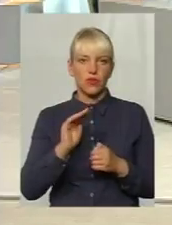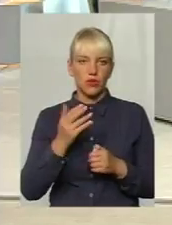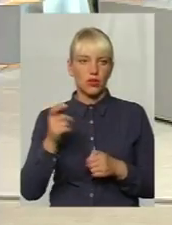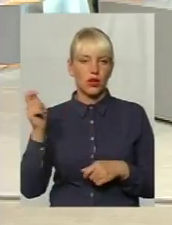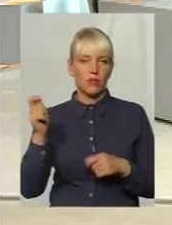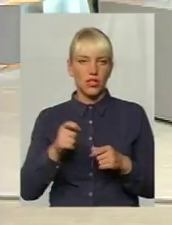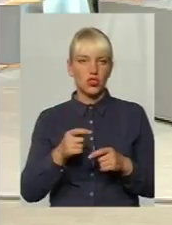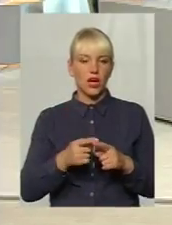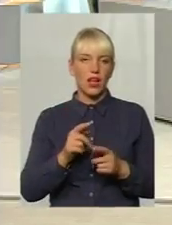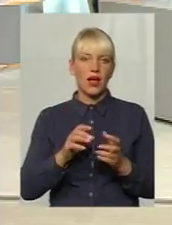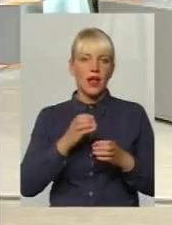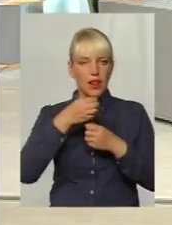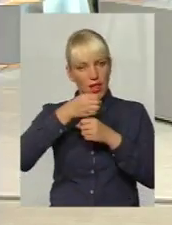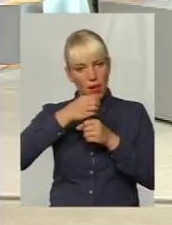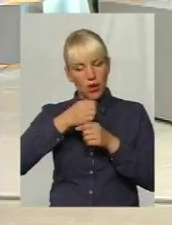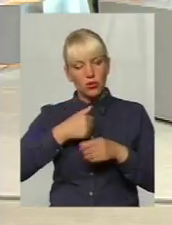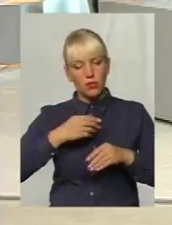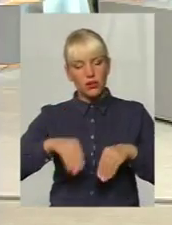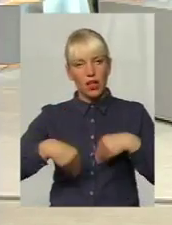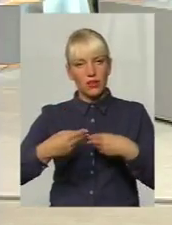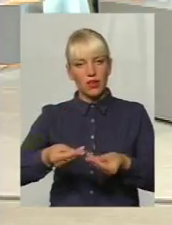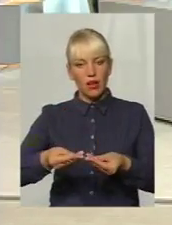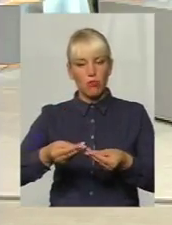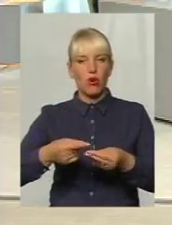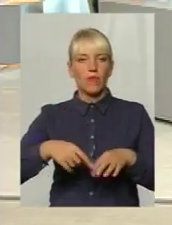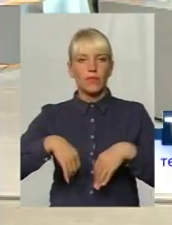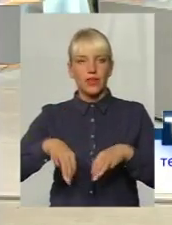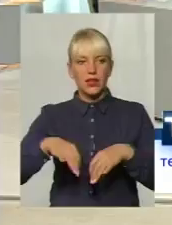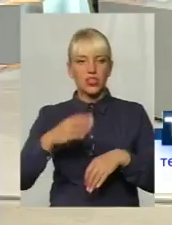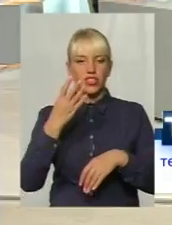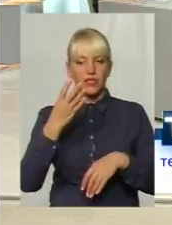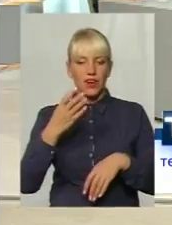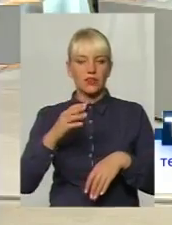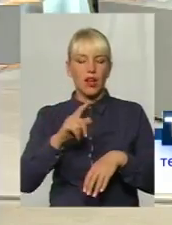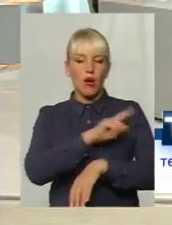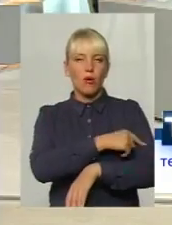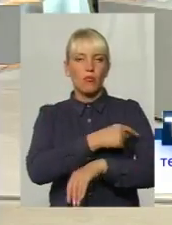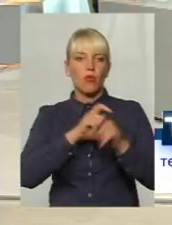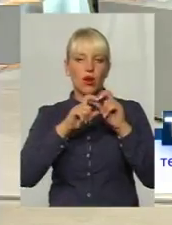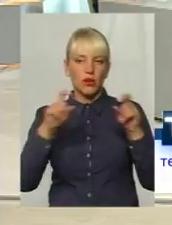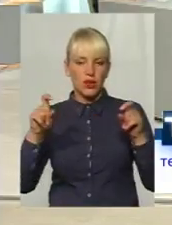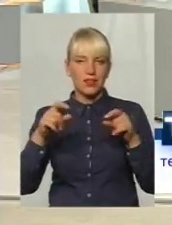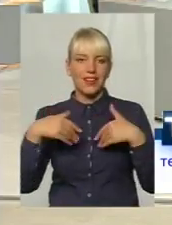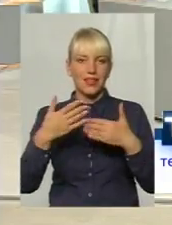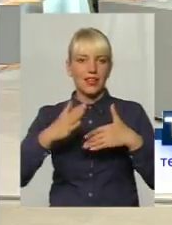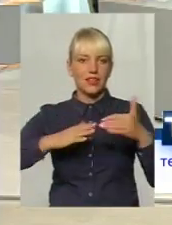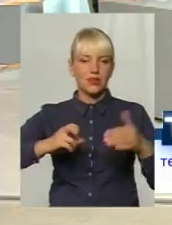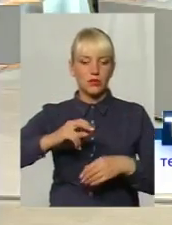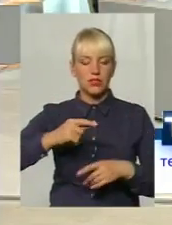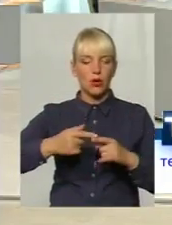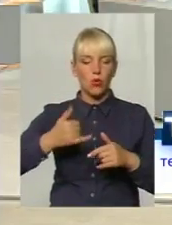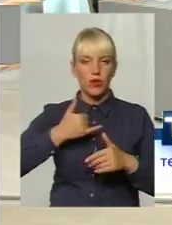лабораторія. Ми надаємо транспорт. Четверта поліклініка надає лаборанта. І в нас можна аналізи виконати.